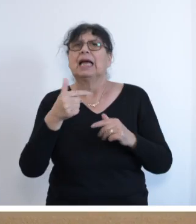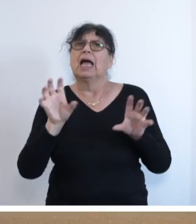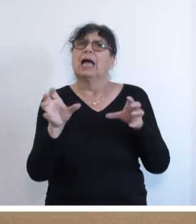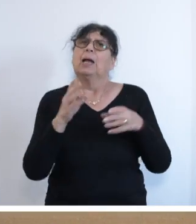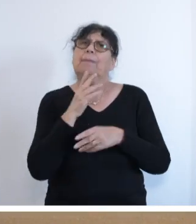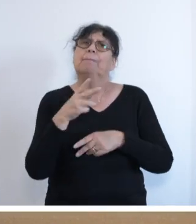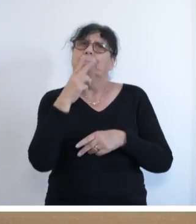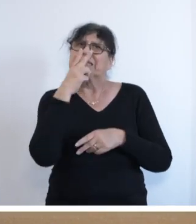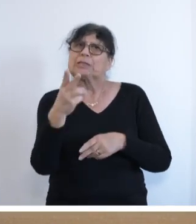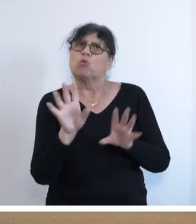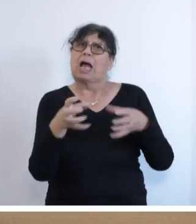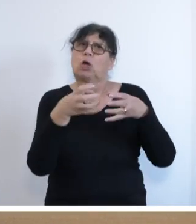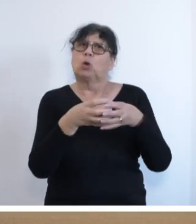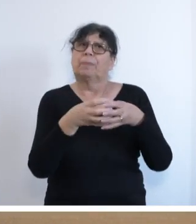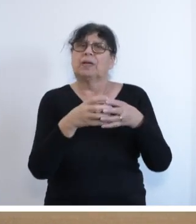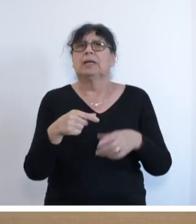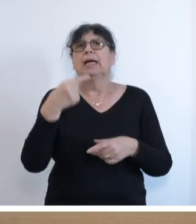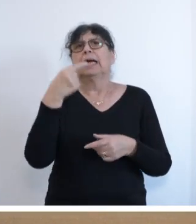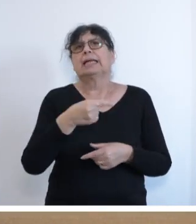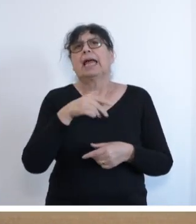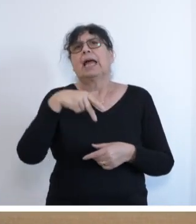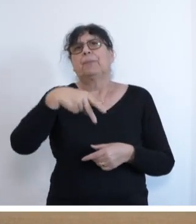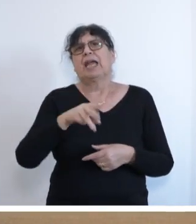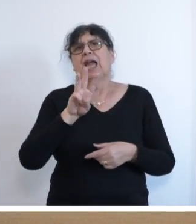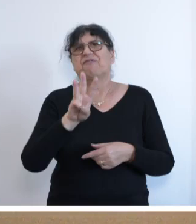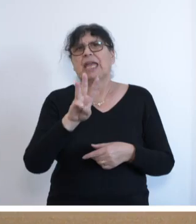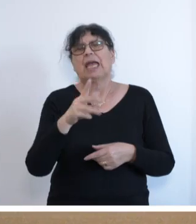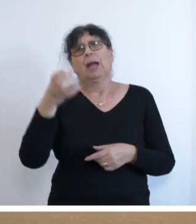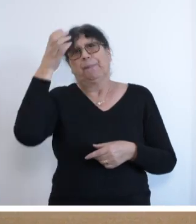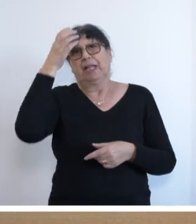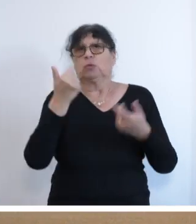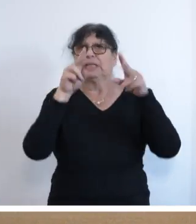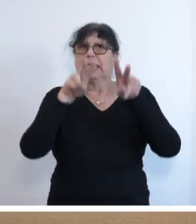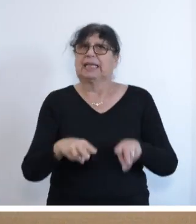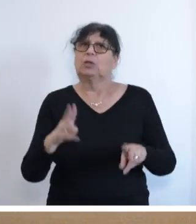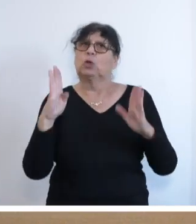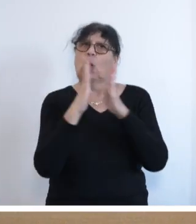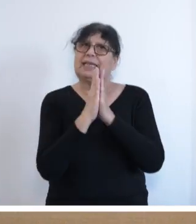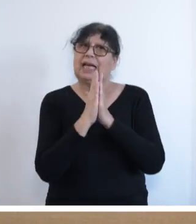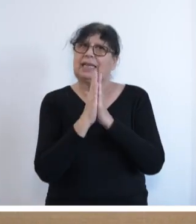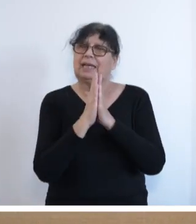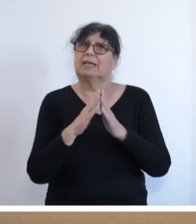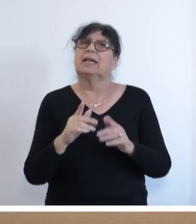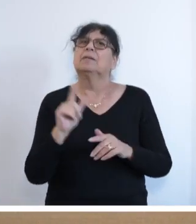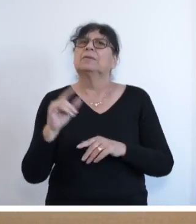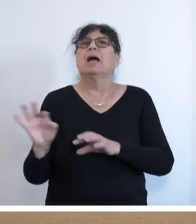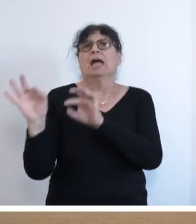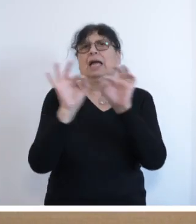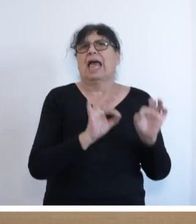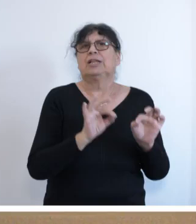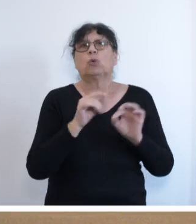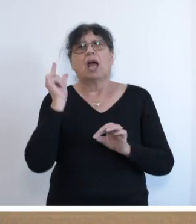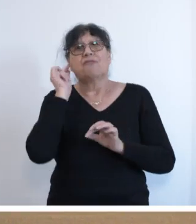der GPW GmbH Bildungseinrichtung Neunkirchen unter der Leitung von Frau Jenny Wannemacher